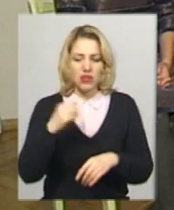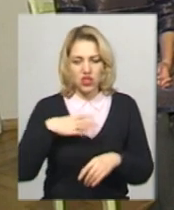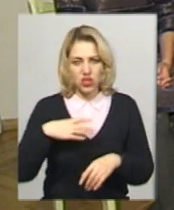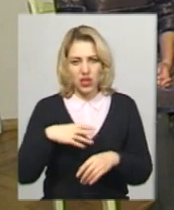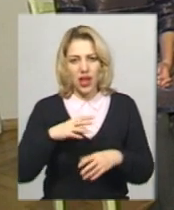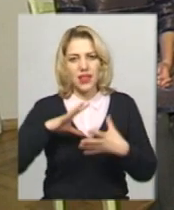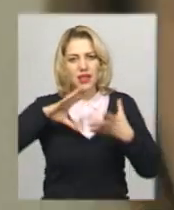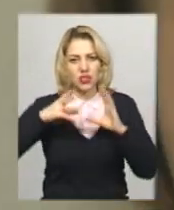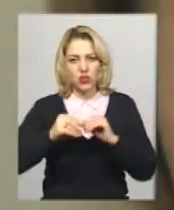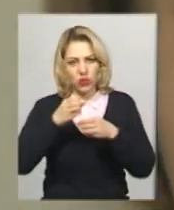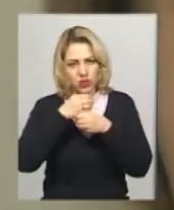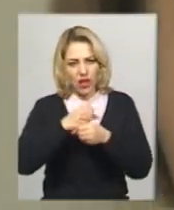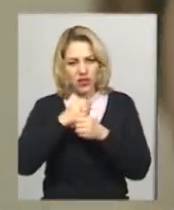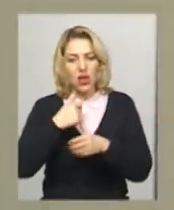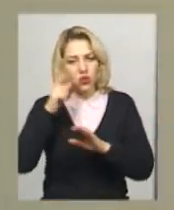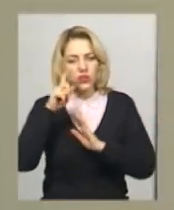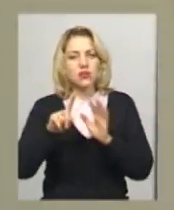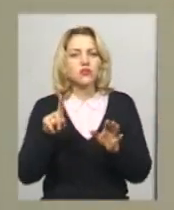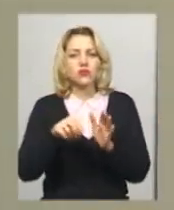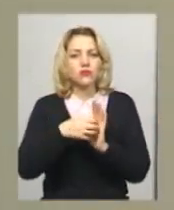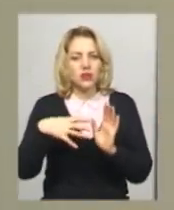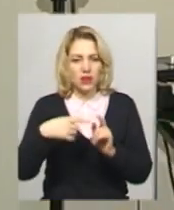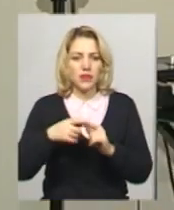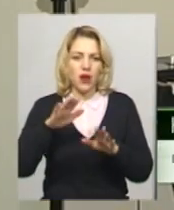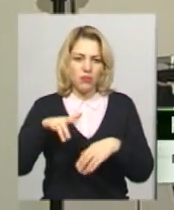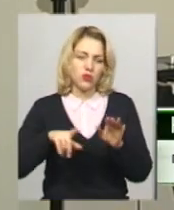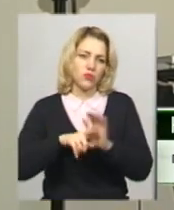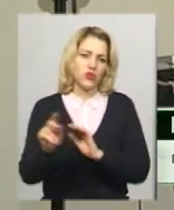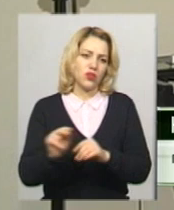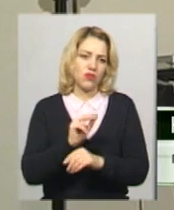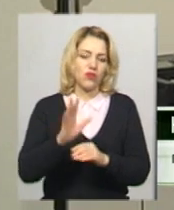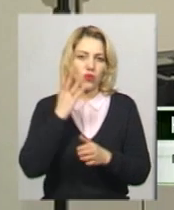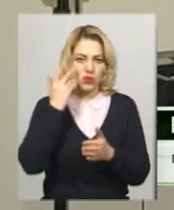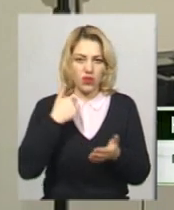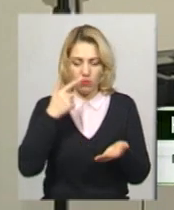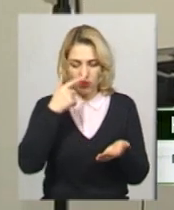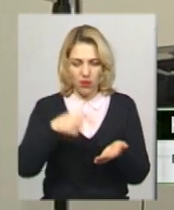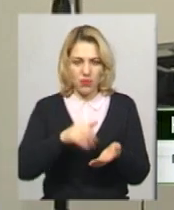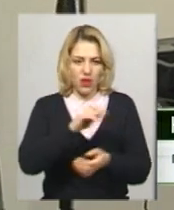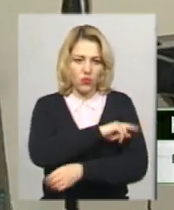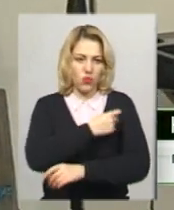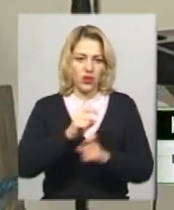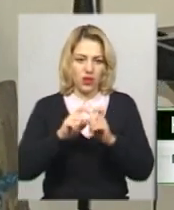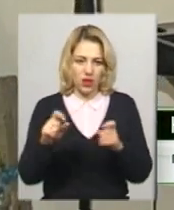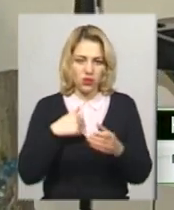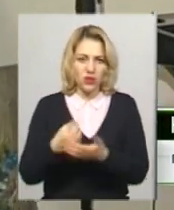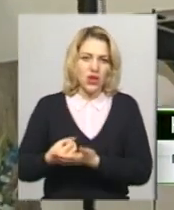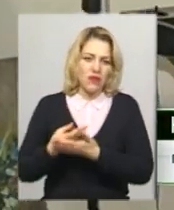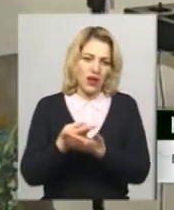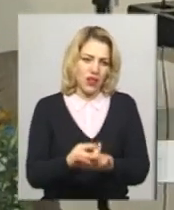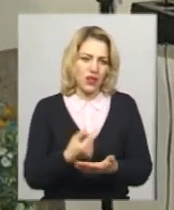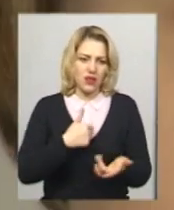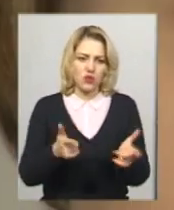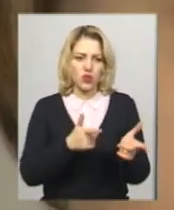дізнатися, які саме в неї нове утворення. Потім почала лікування. Коли я потрапила вже в лікарню, я лягла вже на стаціонар, я